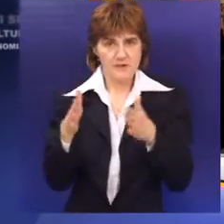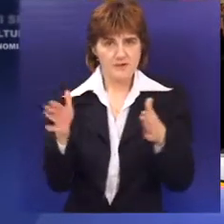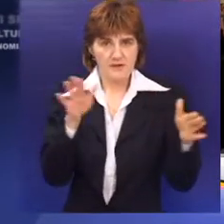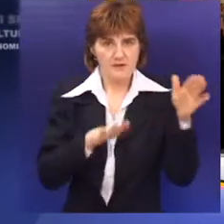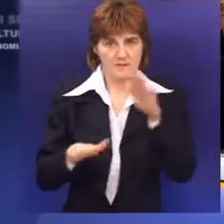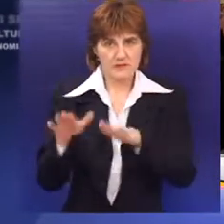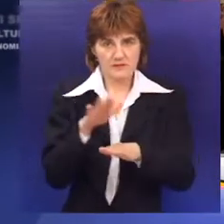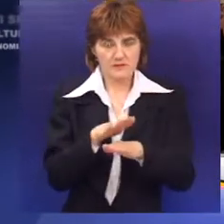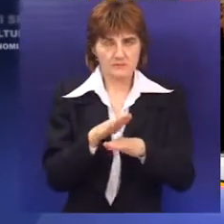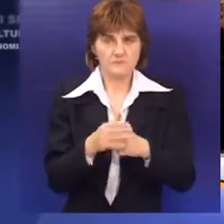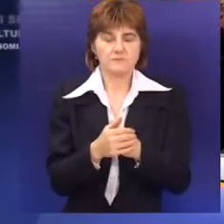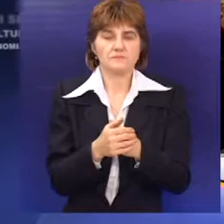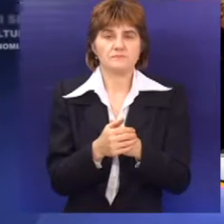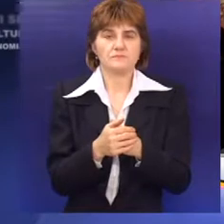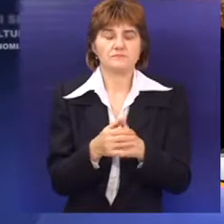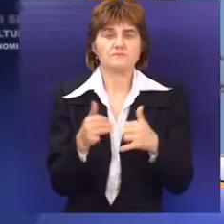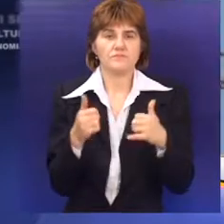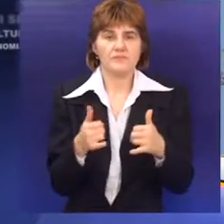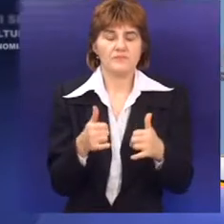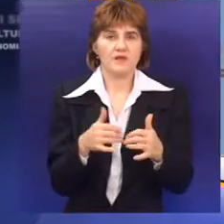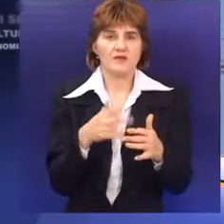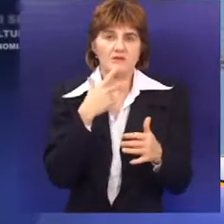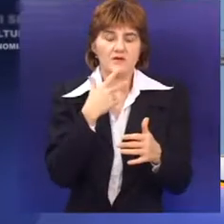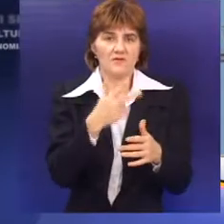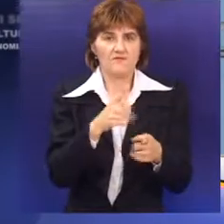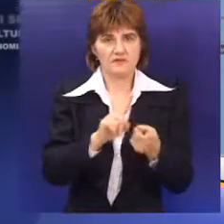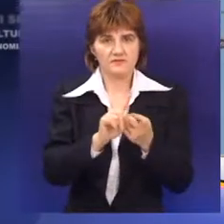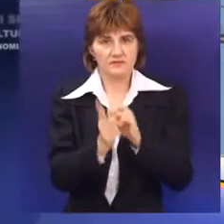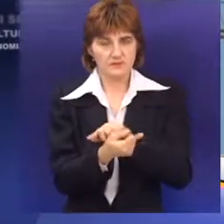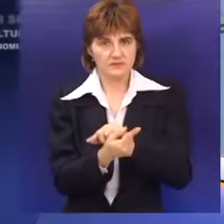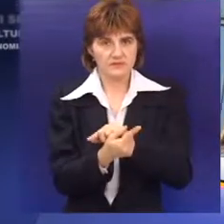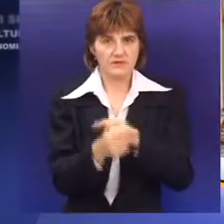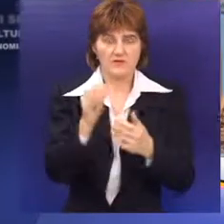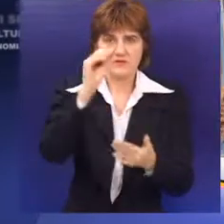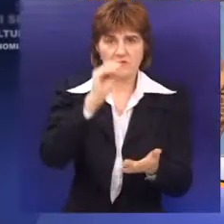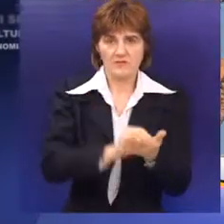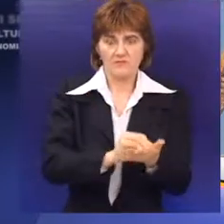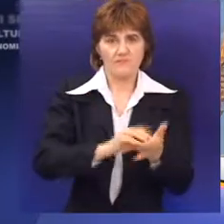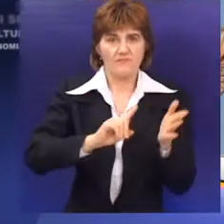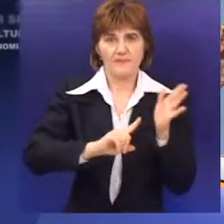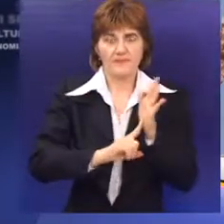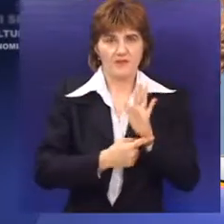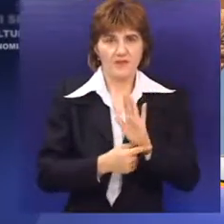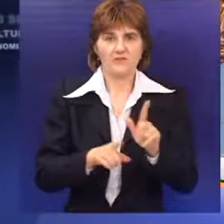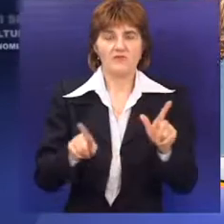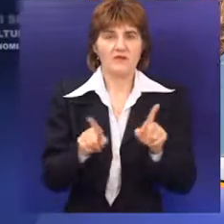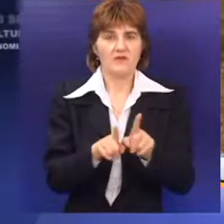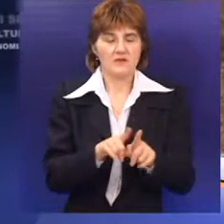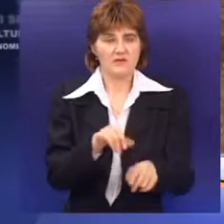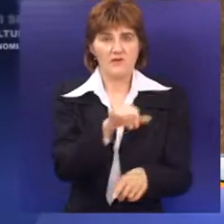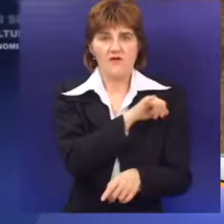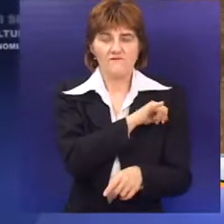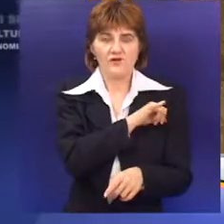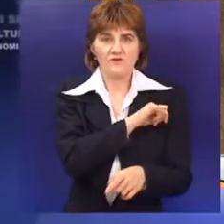bazeni danas grade u Srbiji i da danas budemo ovdje. Pre namenu sredstava Aminovao je i Fond za kapitalno ulaganje